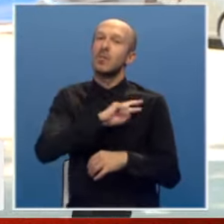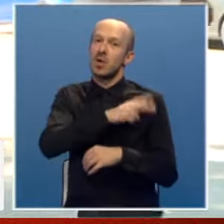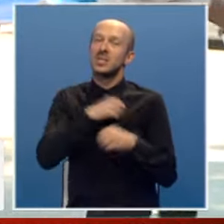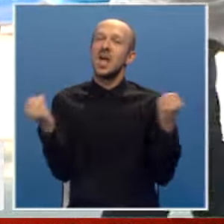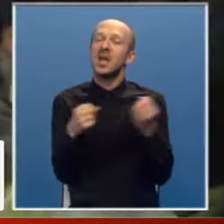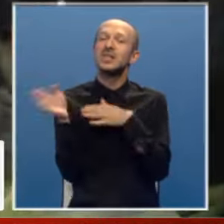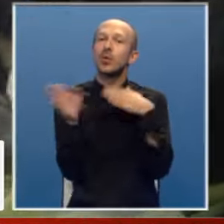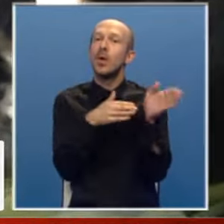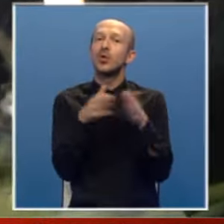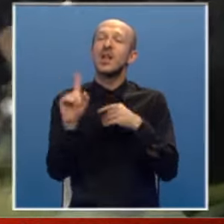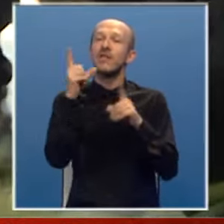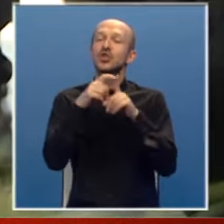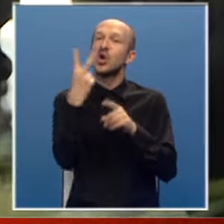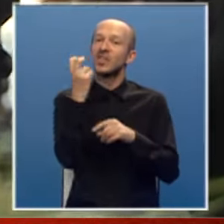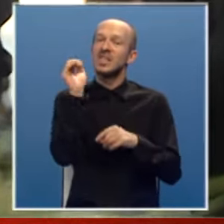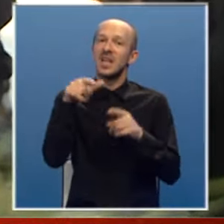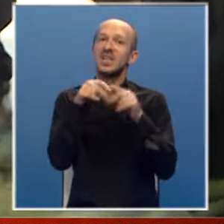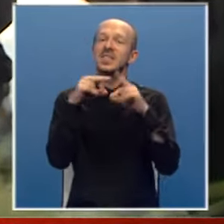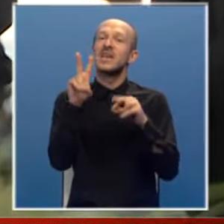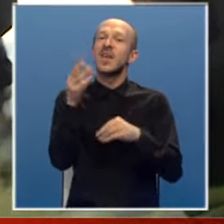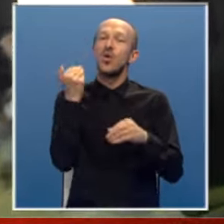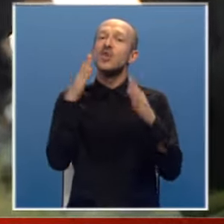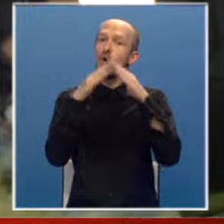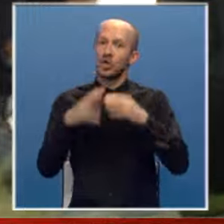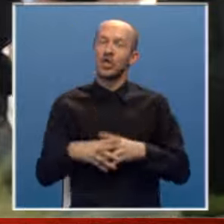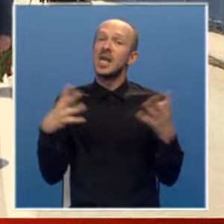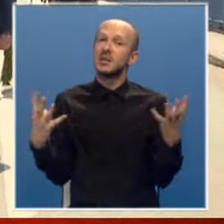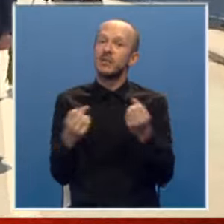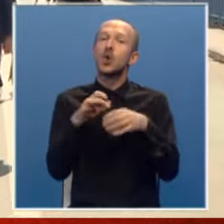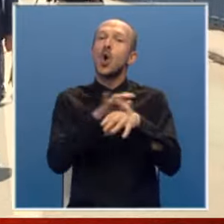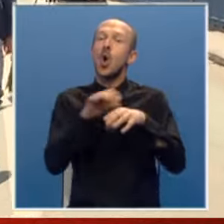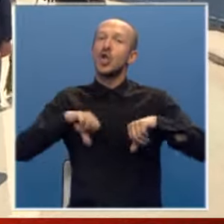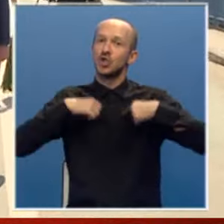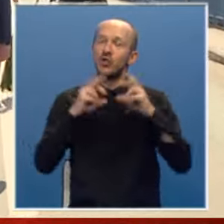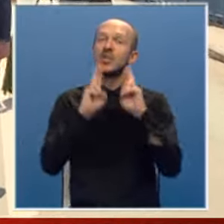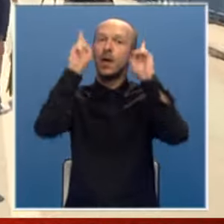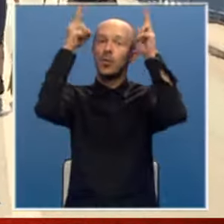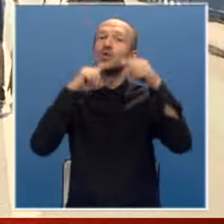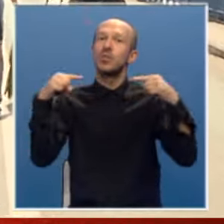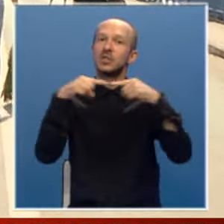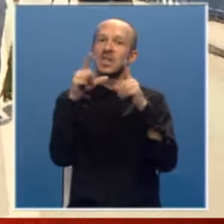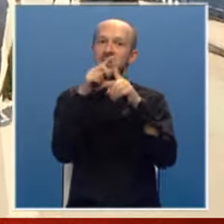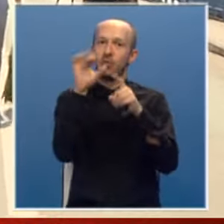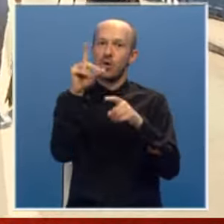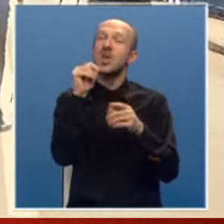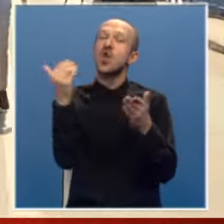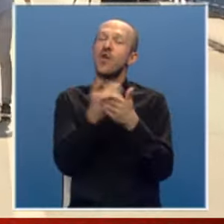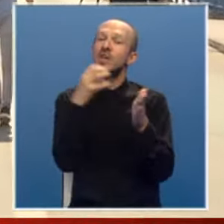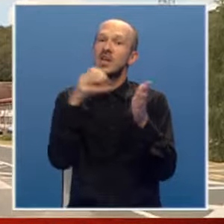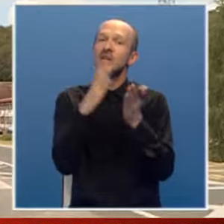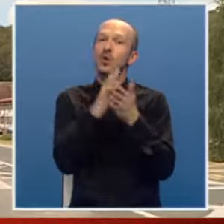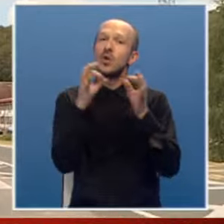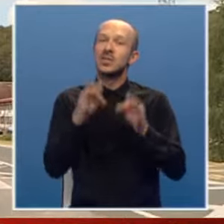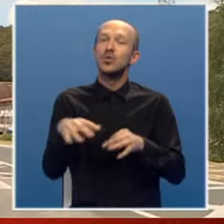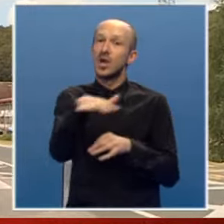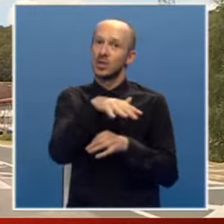Oluja protirala njih više od 200.000 savjekovnih ognjišta. Spasavali su goli života, most koji povezuje Dvor i Novi Grad za njih je bio sigurna